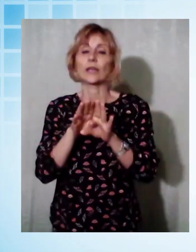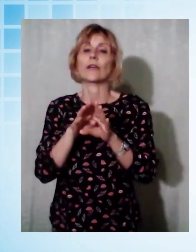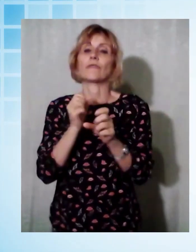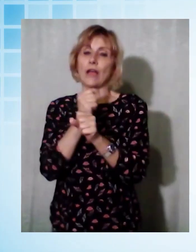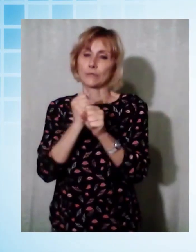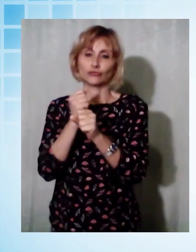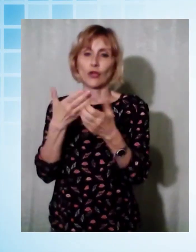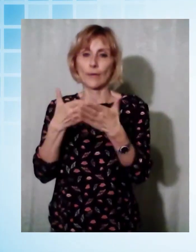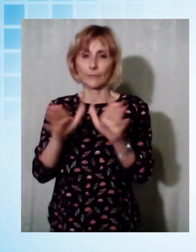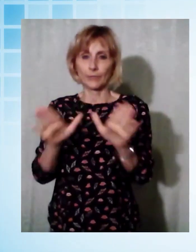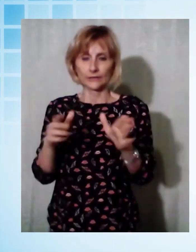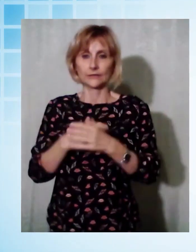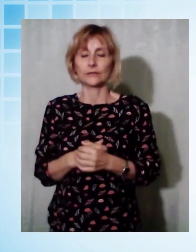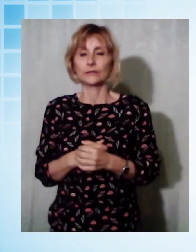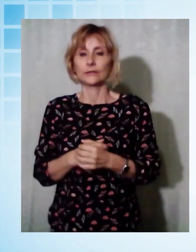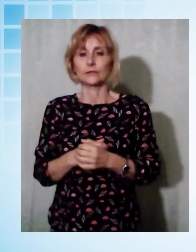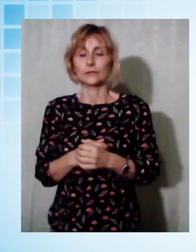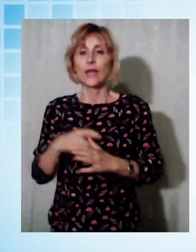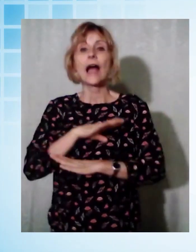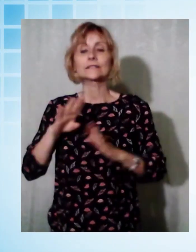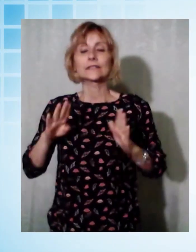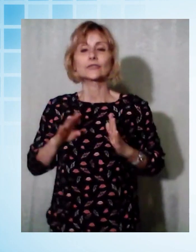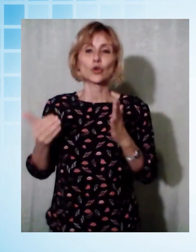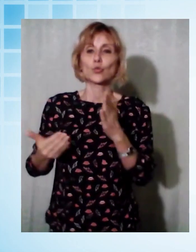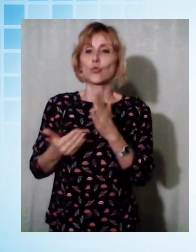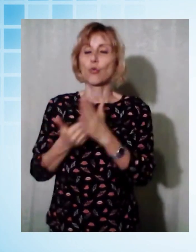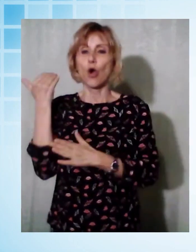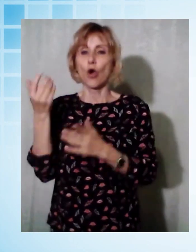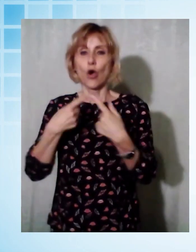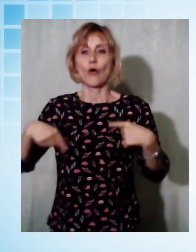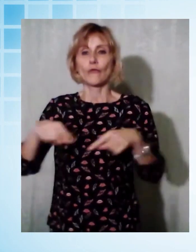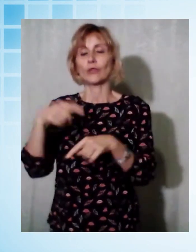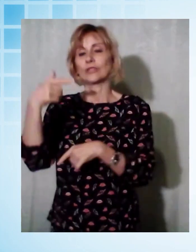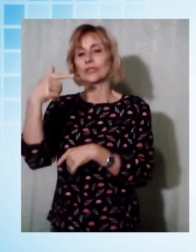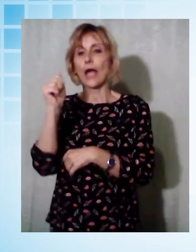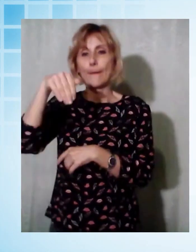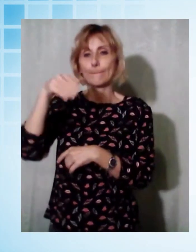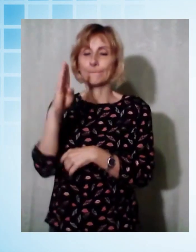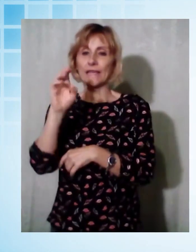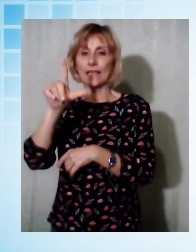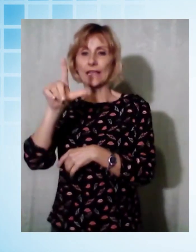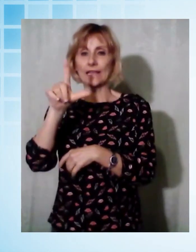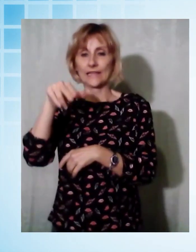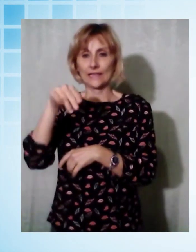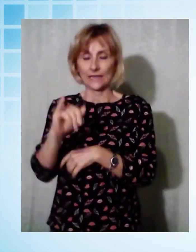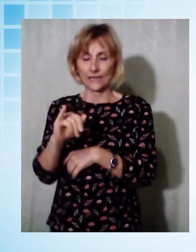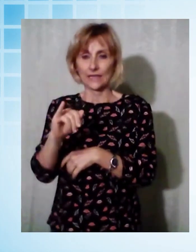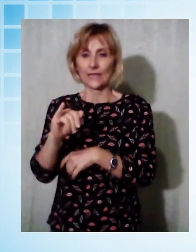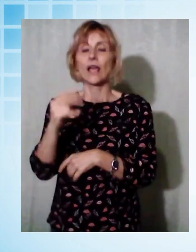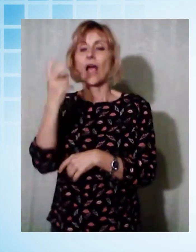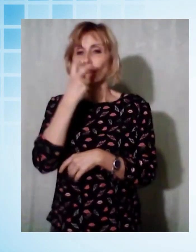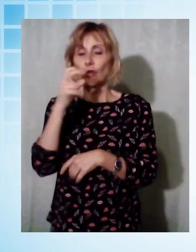Nuovo assessore per la giunta Tambellini, la novità è rappresentata dall'avvocato Valentina Rose Simi che si occuperà di